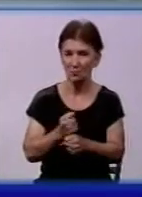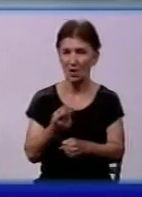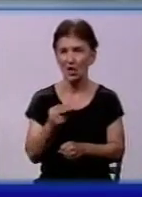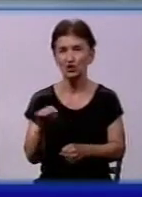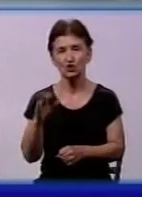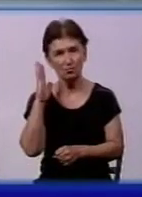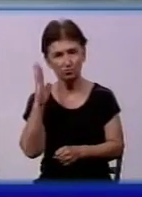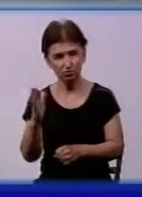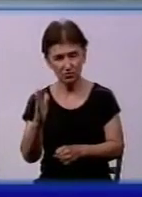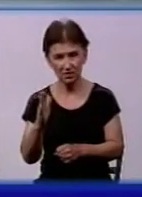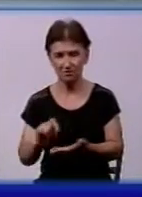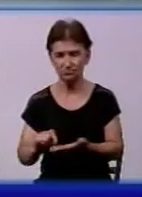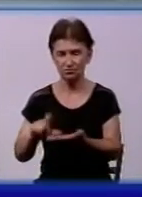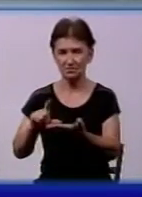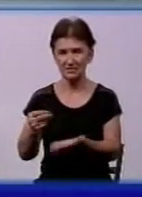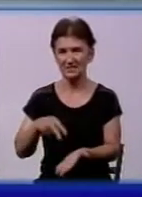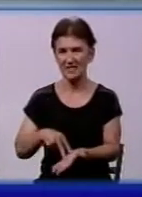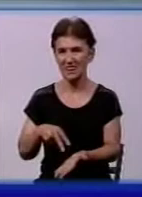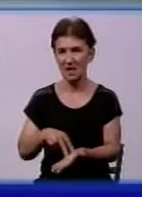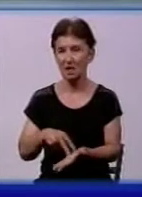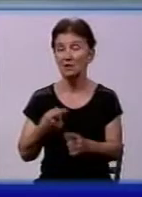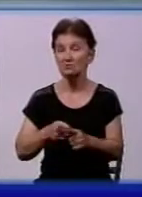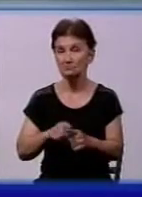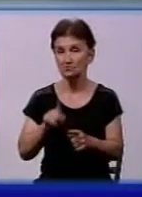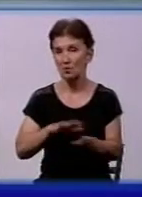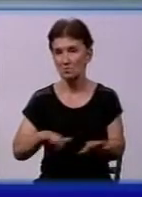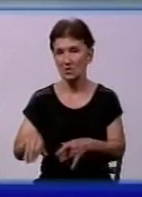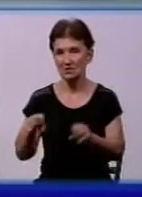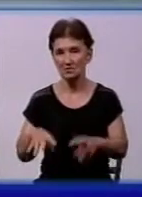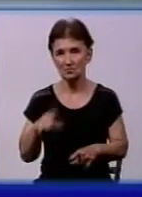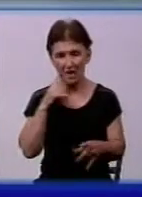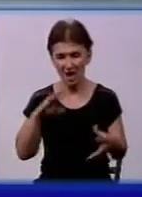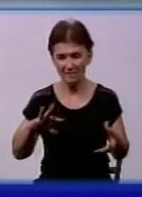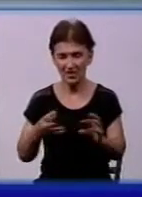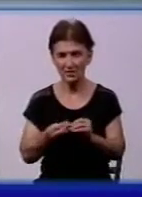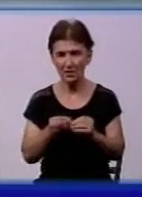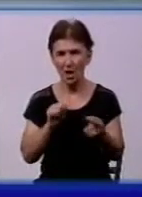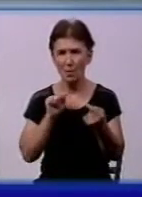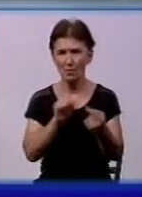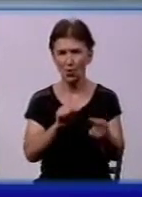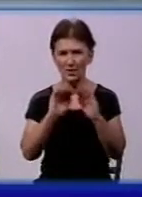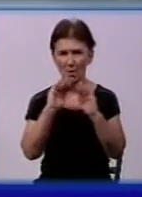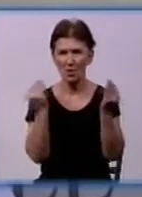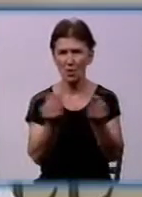рідкий хлор, підприємство ухвалюватиме рішення після того, як вивчать висновок антимонопольного комітету.